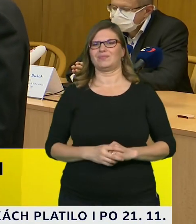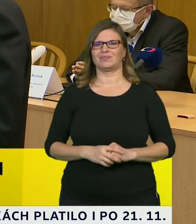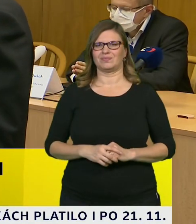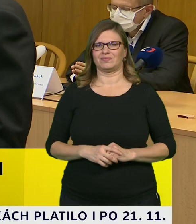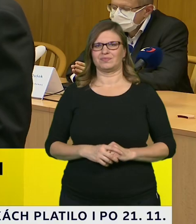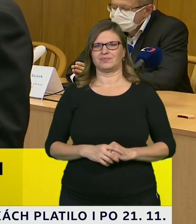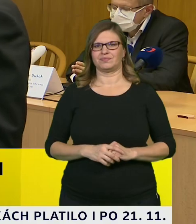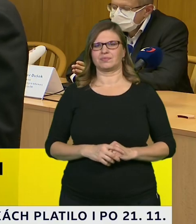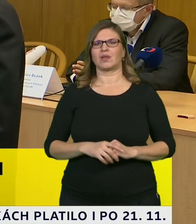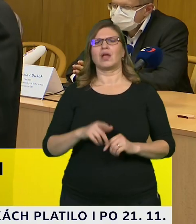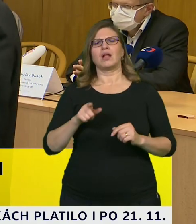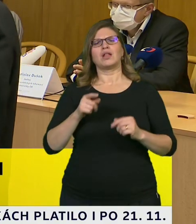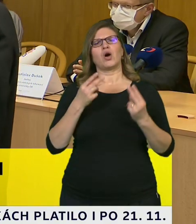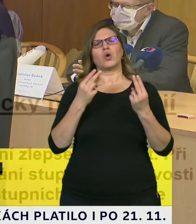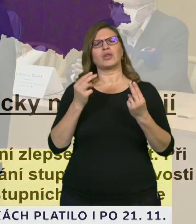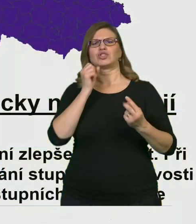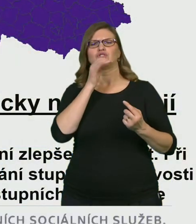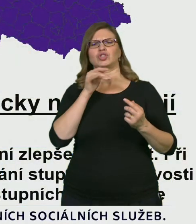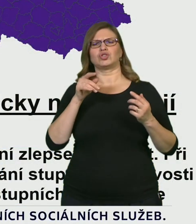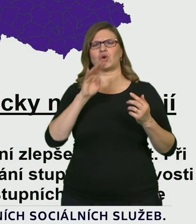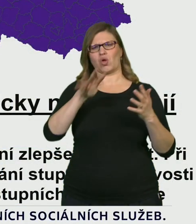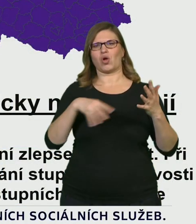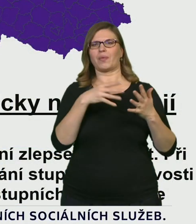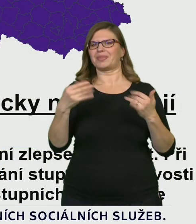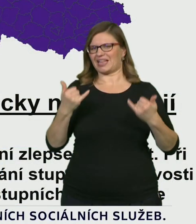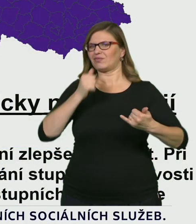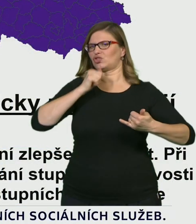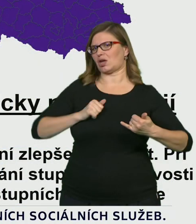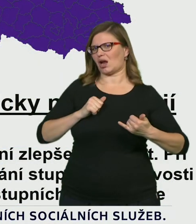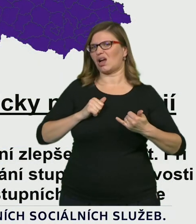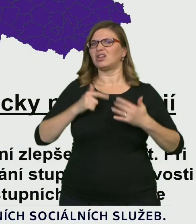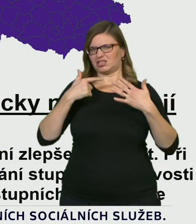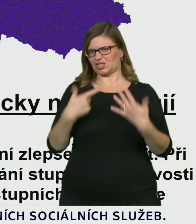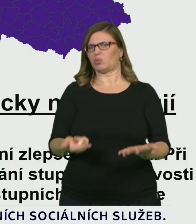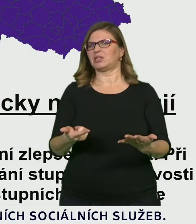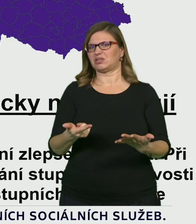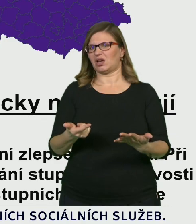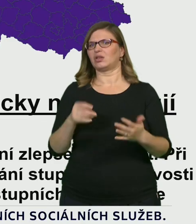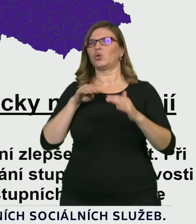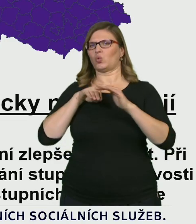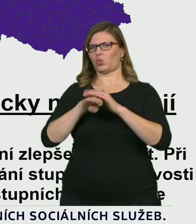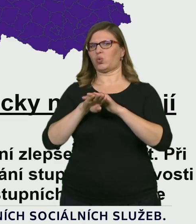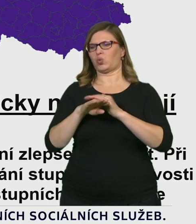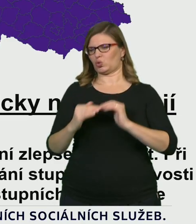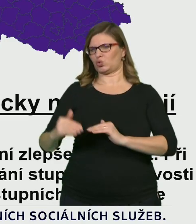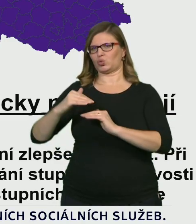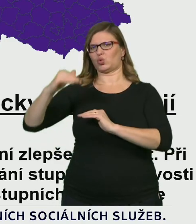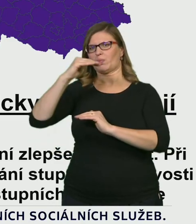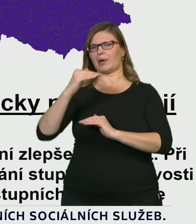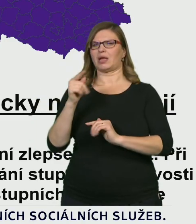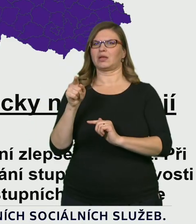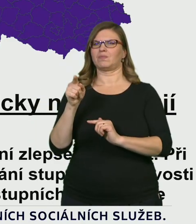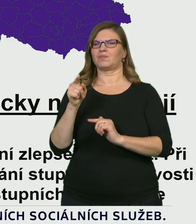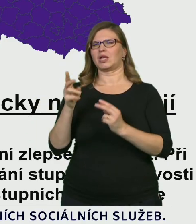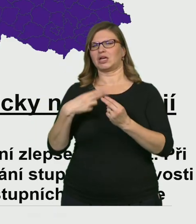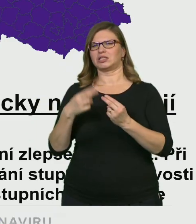Hodnota indexu je ke včerejšímu dni pro celou Českou republiku 70. Pohybujeme se tedy v současné době na úrovni